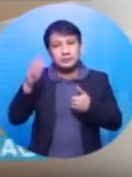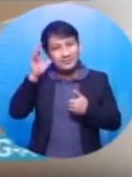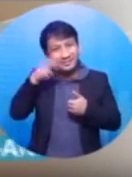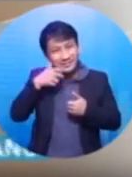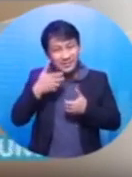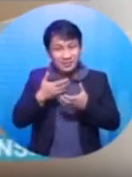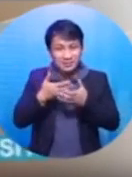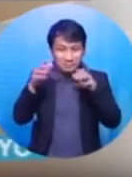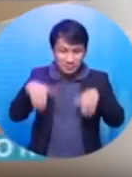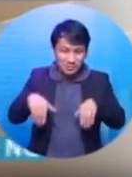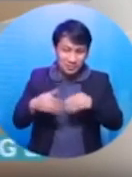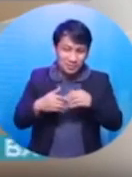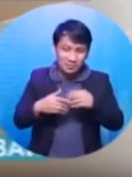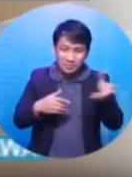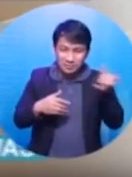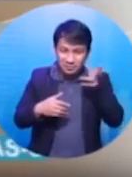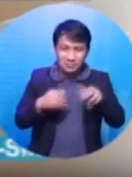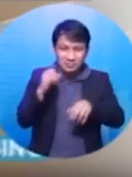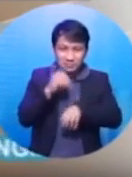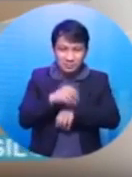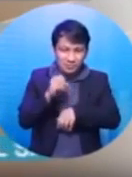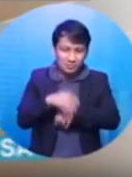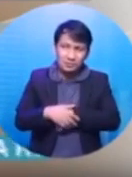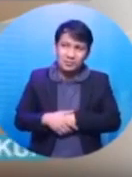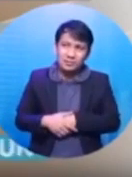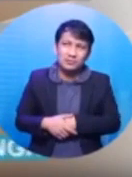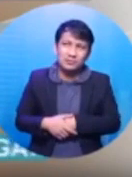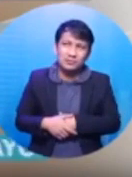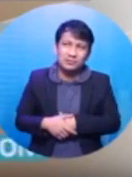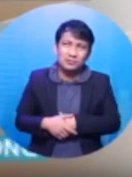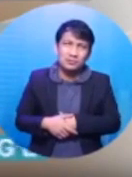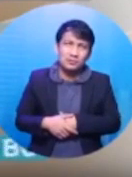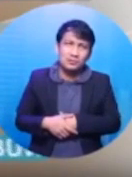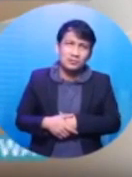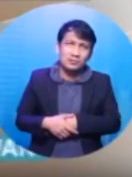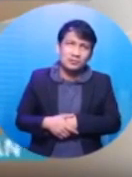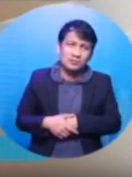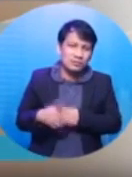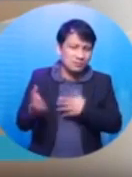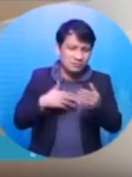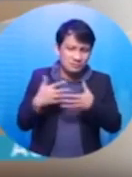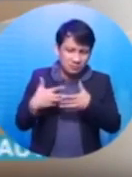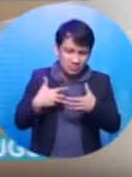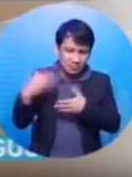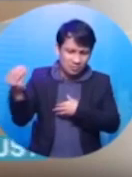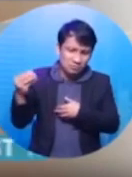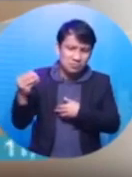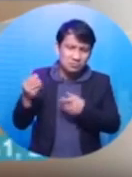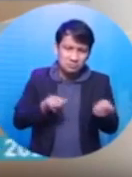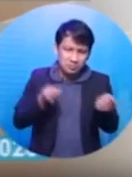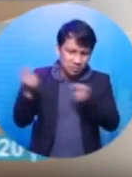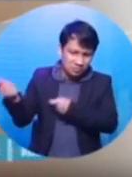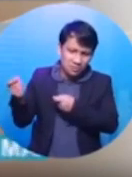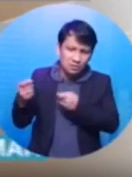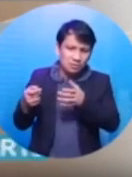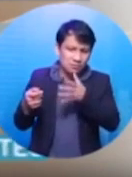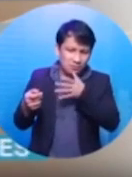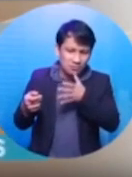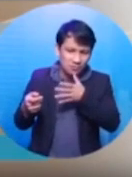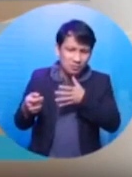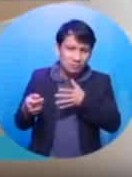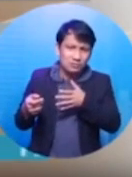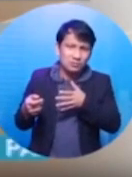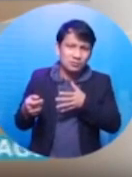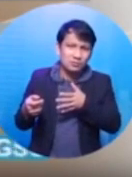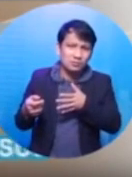Sa ngayon kasi, nandiyan ka, nainig mo yung chismis sa mga kapitbayo, whether to or not. Siyempre, di ba? So, umalis ka na dyan muna, hayaan mo na si nanay kung talagang...